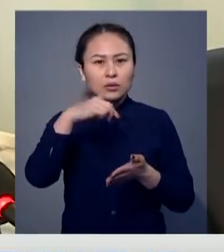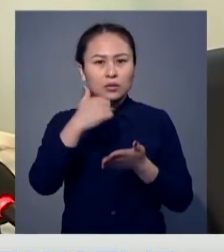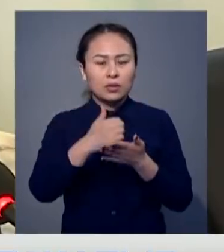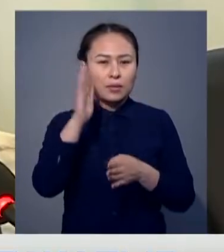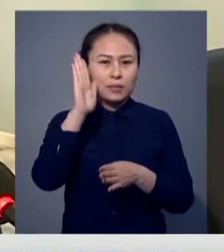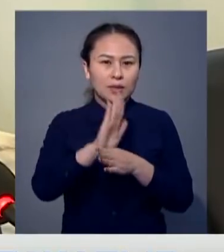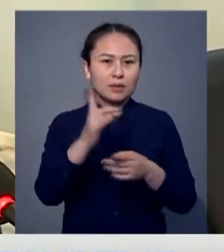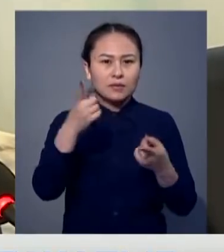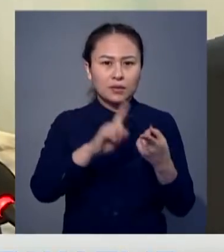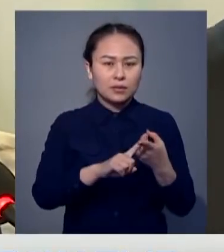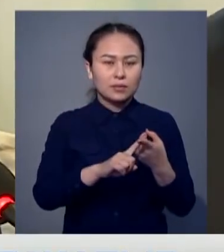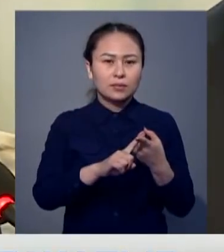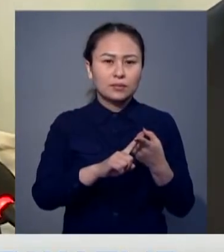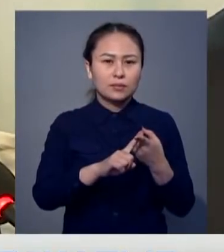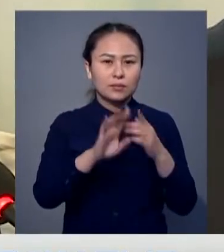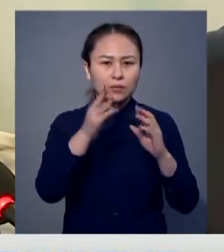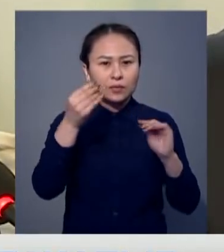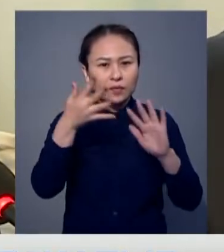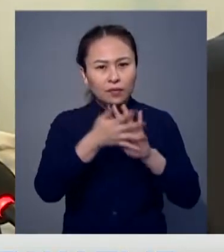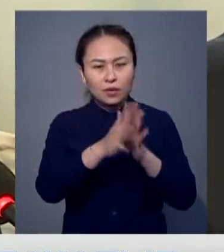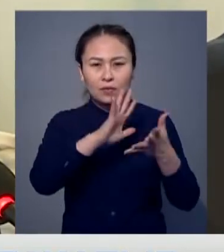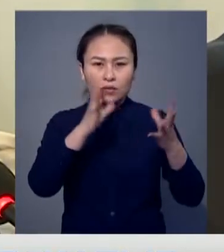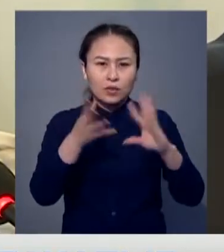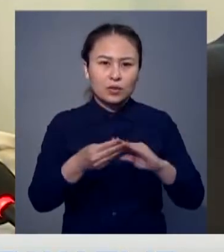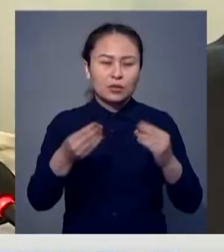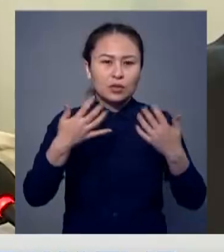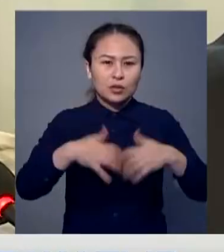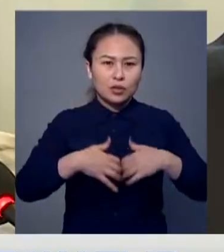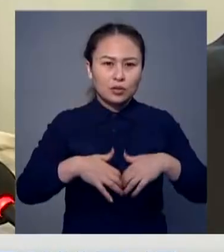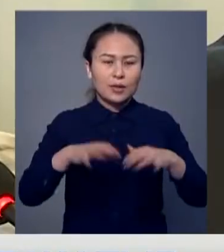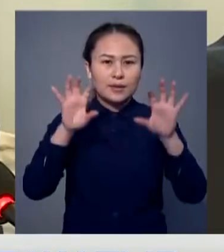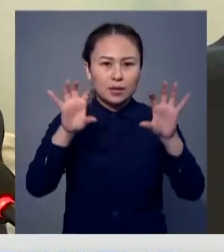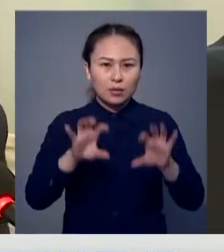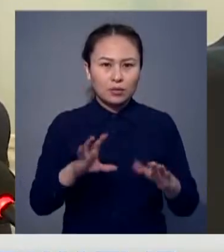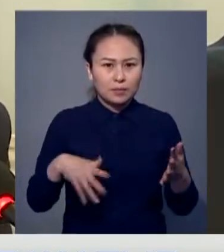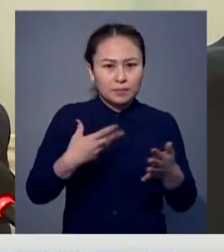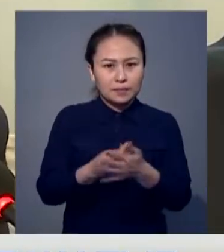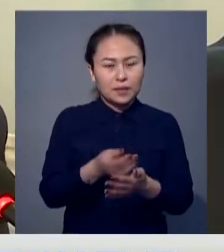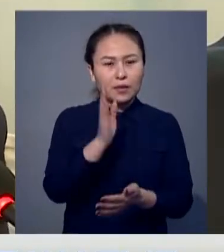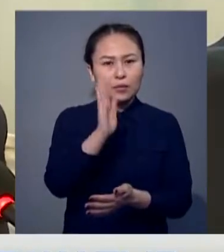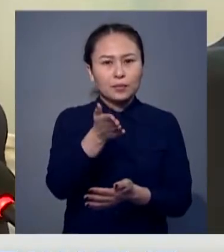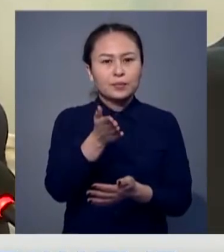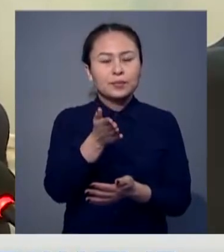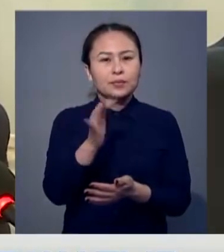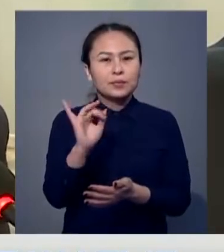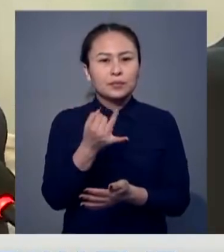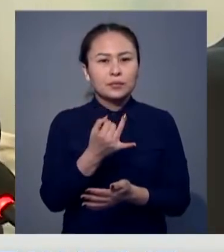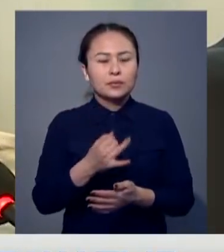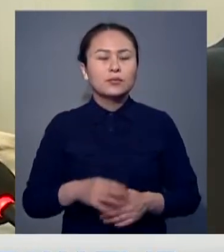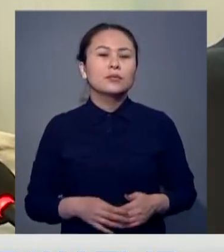тапсырмасына сәйкес, шығындарының бәрліғын заңға сәйкес түліетін боламыз. Ал енді